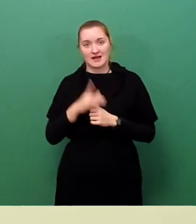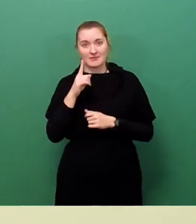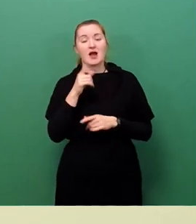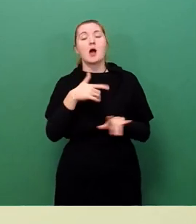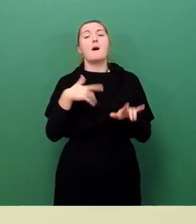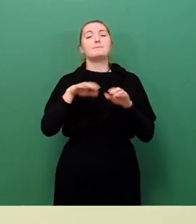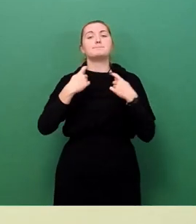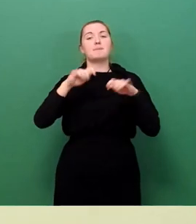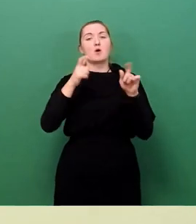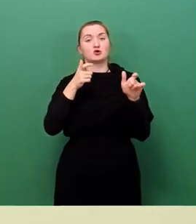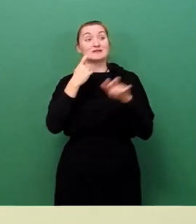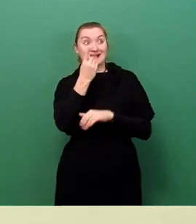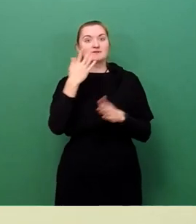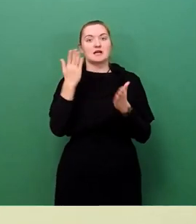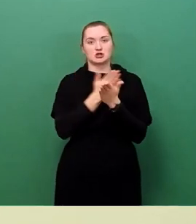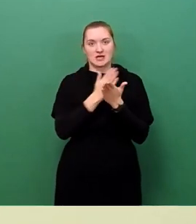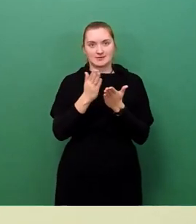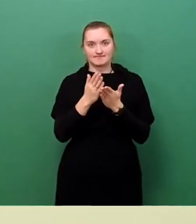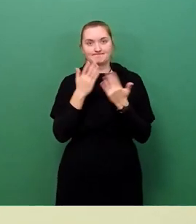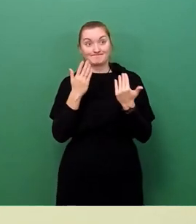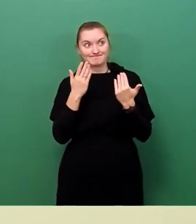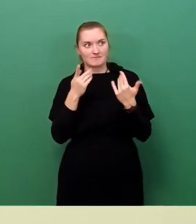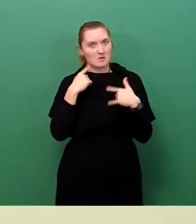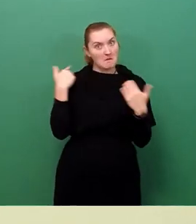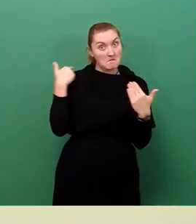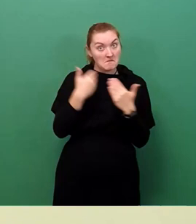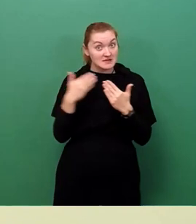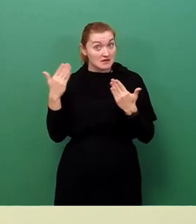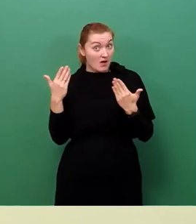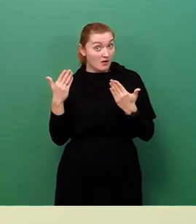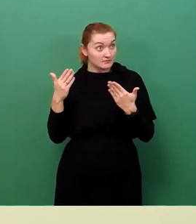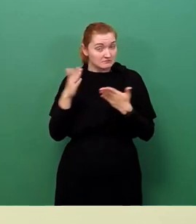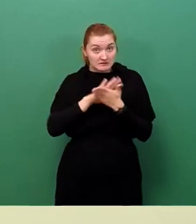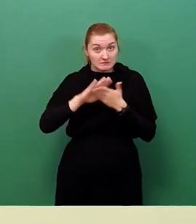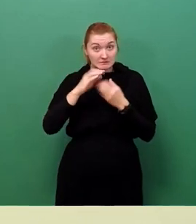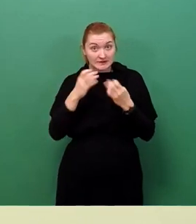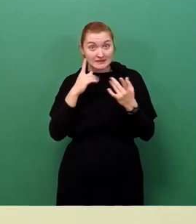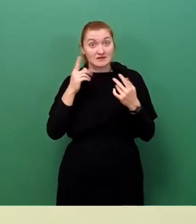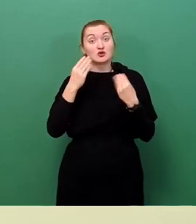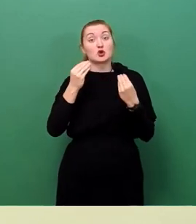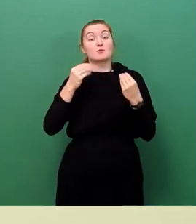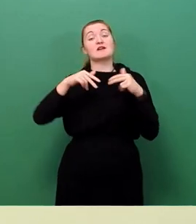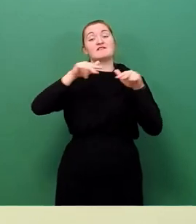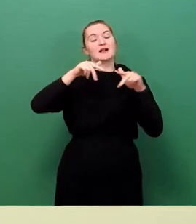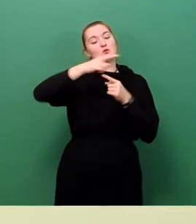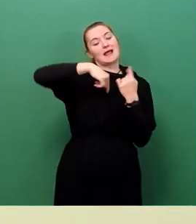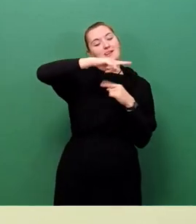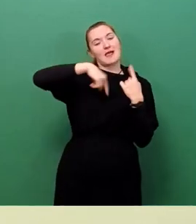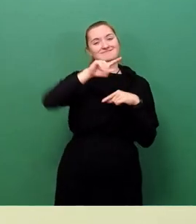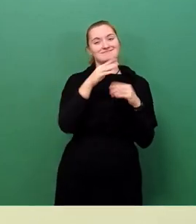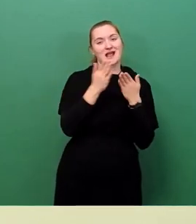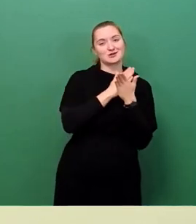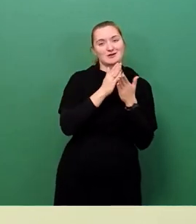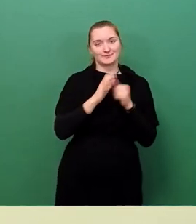entscheiden habe. Das wäre eine Premiere. Bis dato wurden ja solche Konzeptvergaben immer verwaltungsintern entschieden. Das besagte